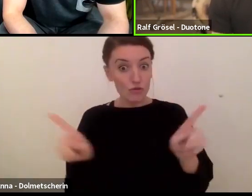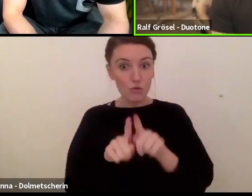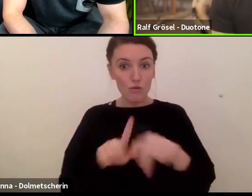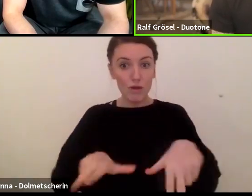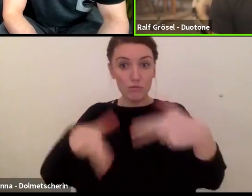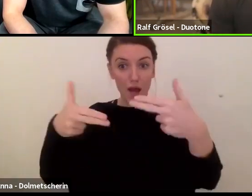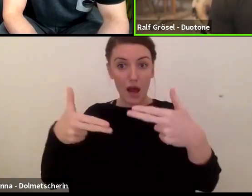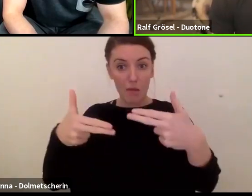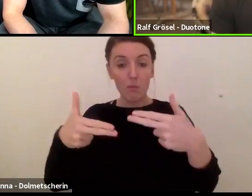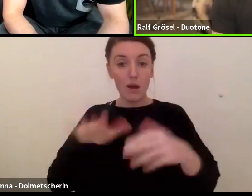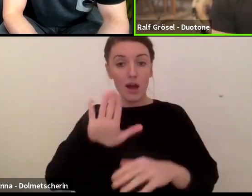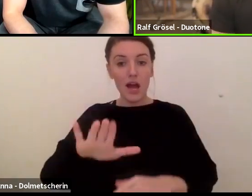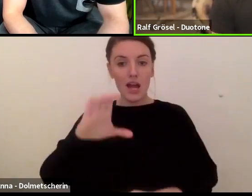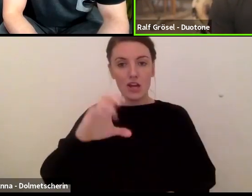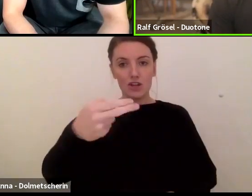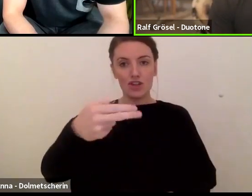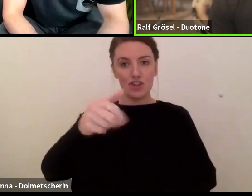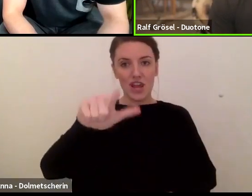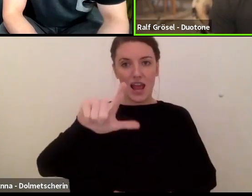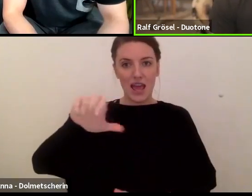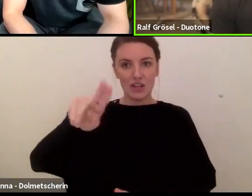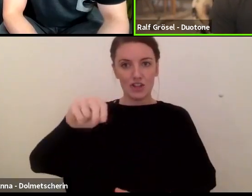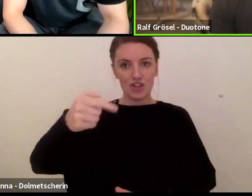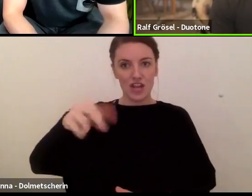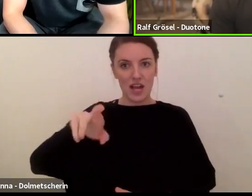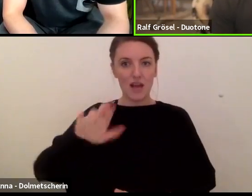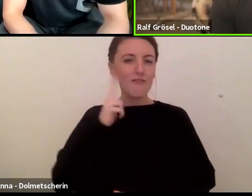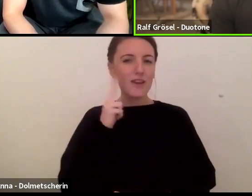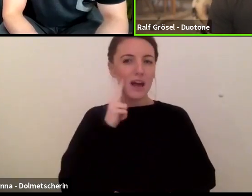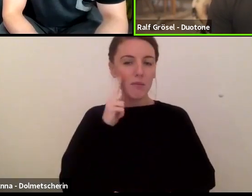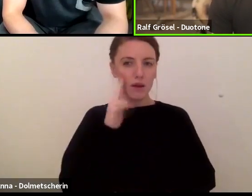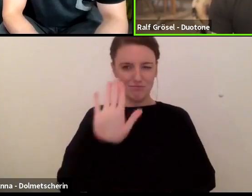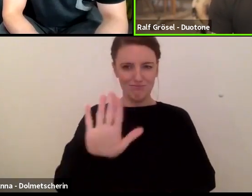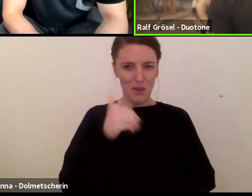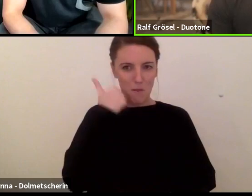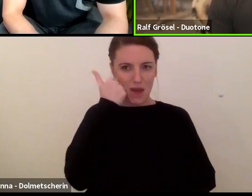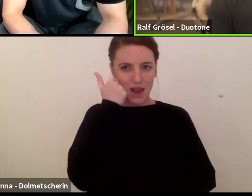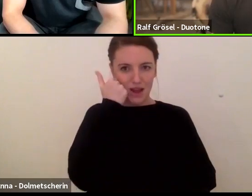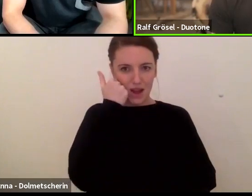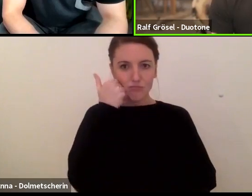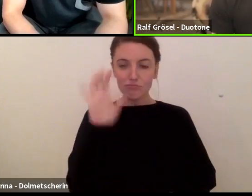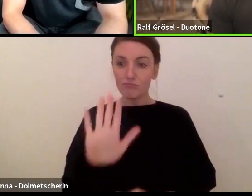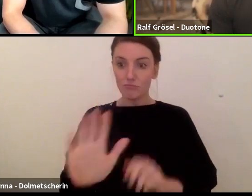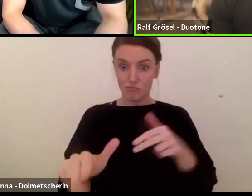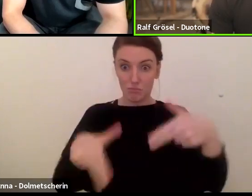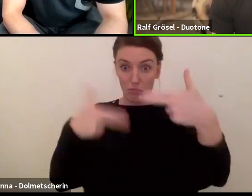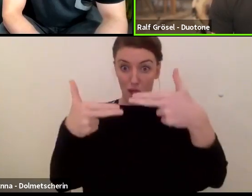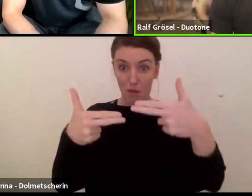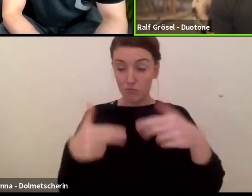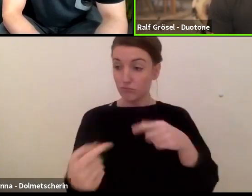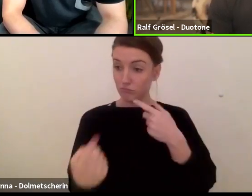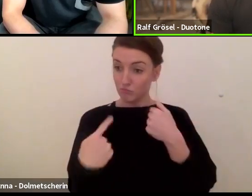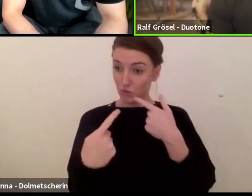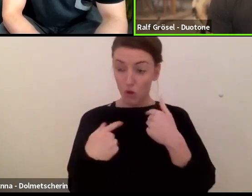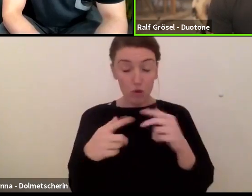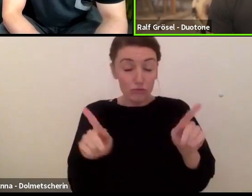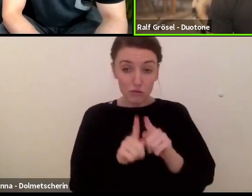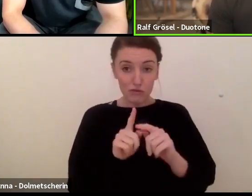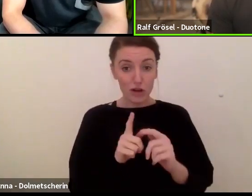Challenger, mit dem Ben und seinem Vater, die eben Challenger Sailclaws leiten. Und wir haben philosophiert und ich habe gesagt, Jungs, passt mal auf,